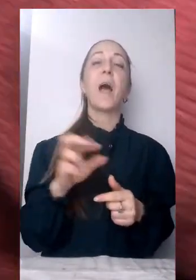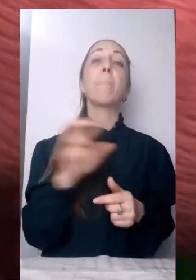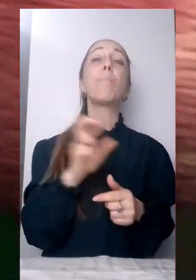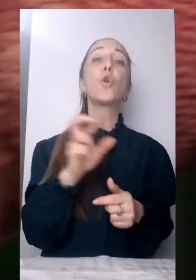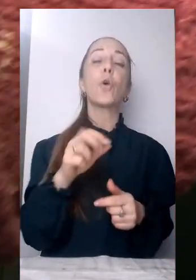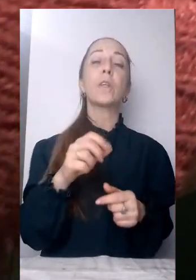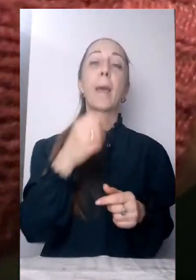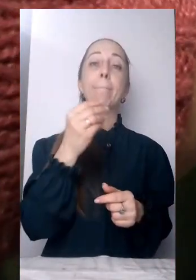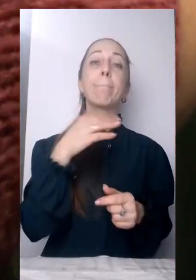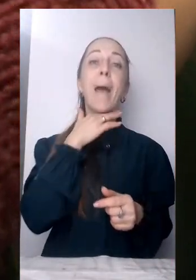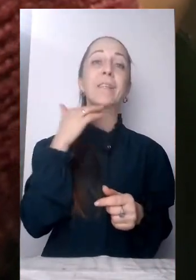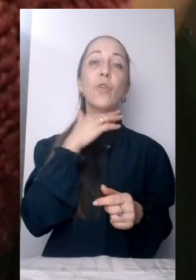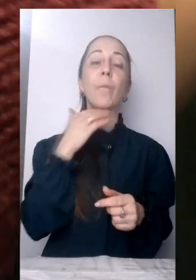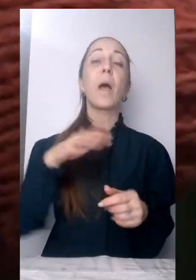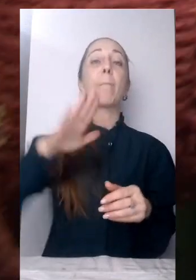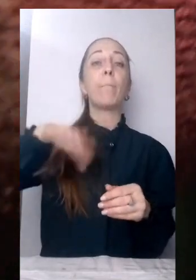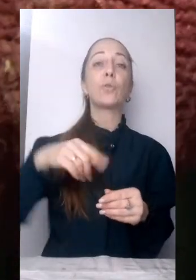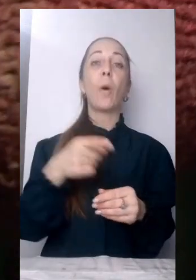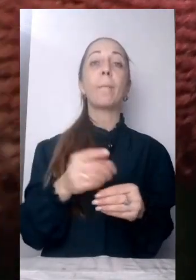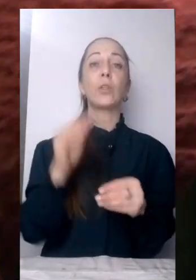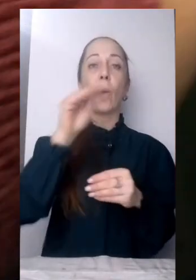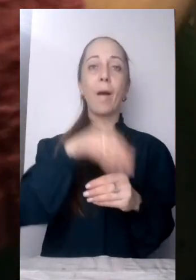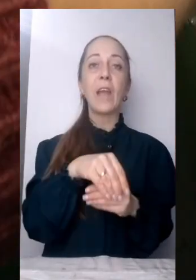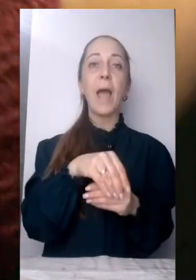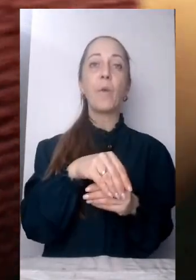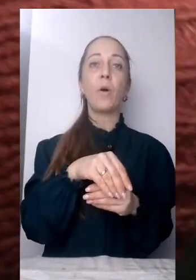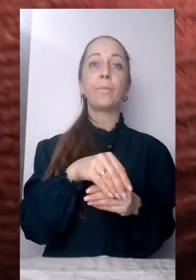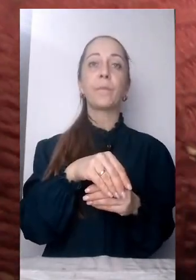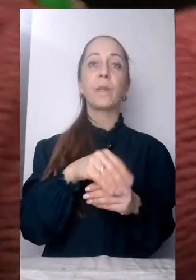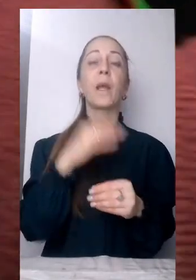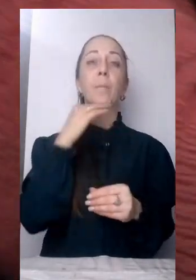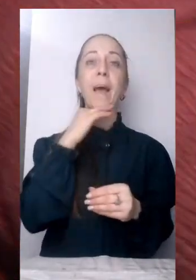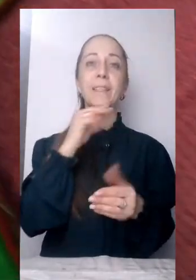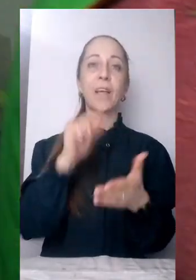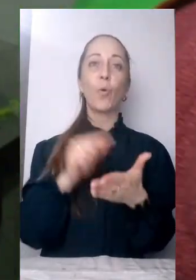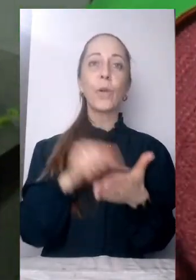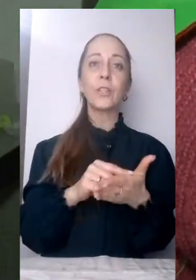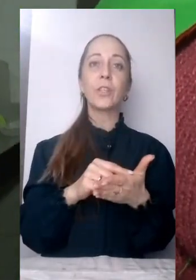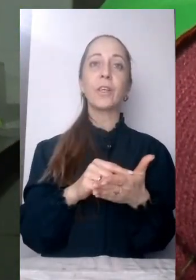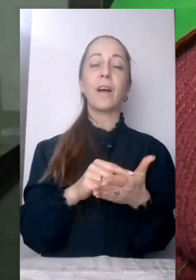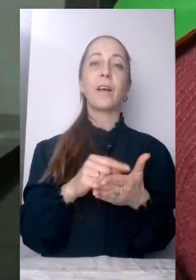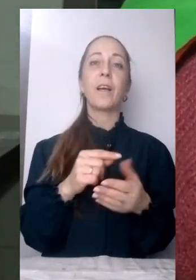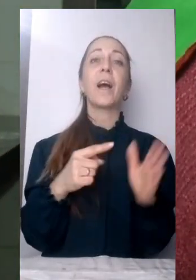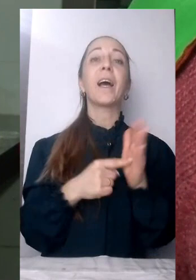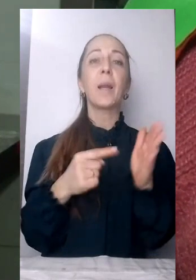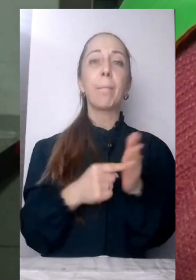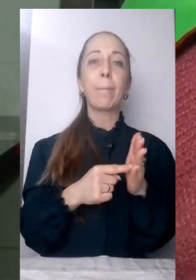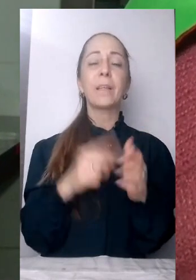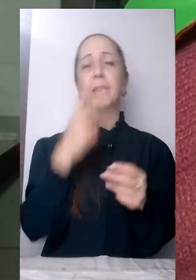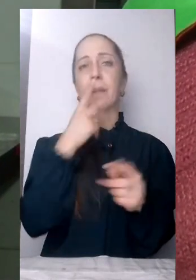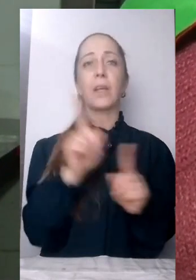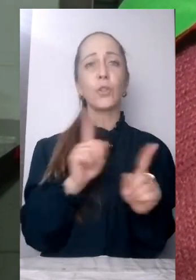Потім сюди ми ще додаємо м'ясо курячі, буває гриби додаємо. Буряк, морква,